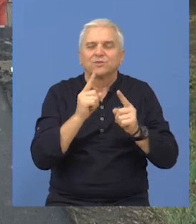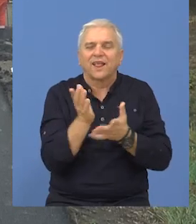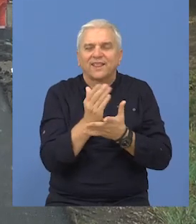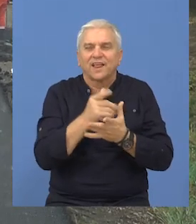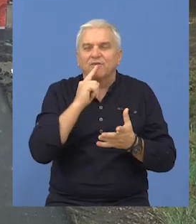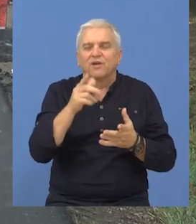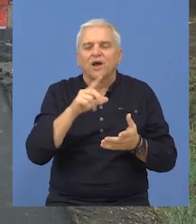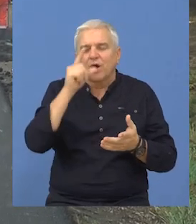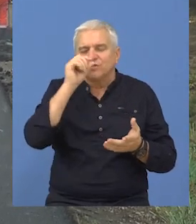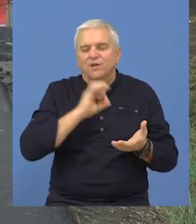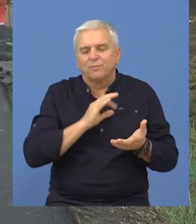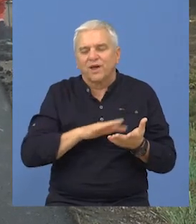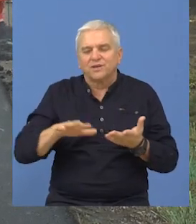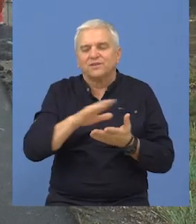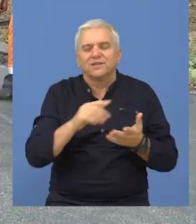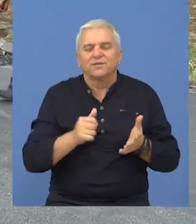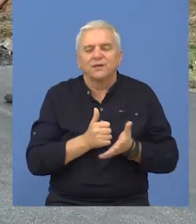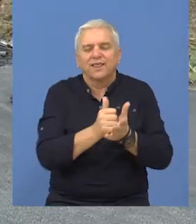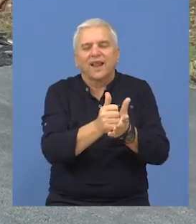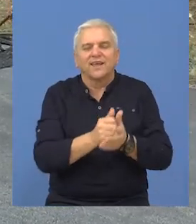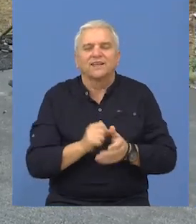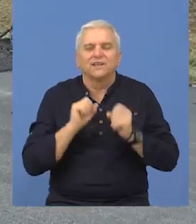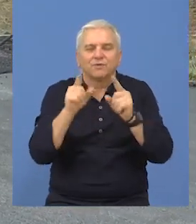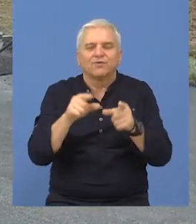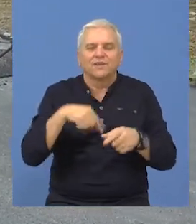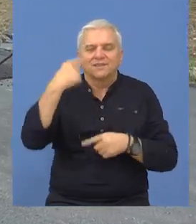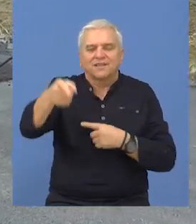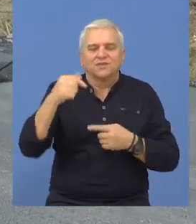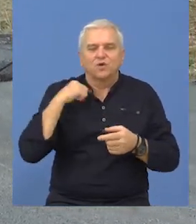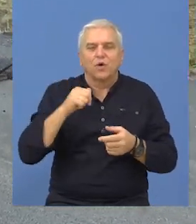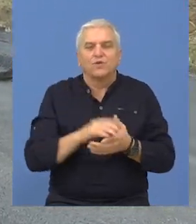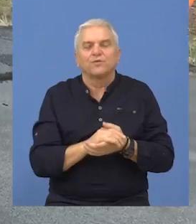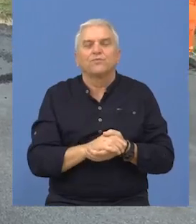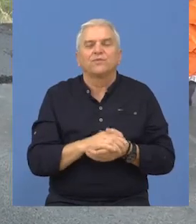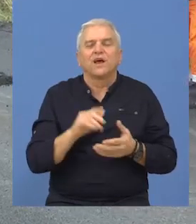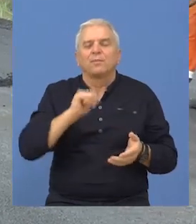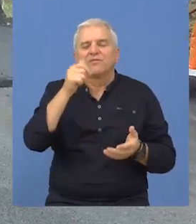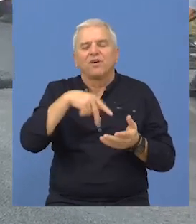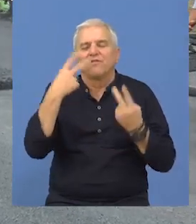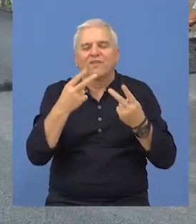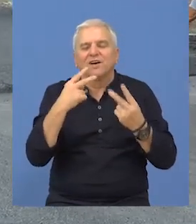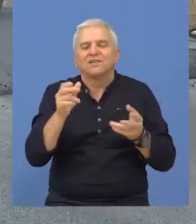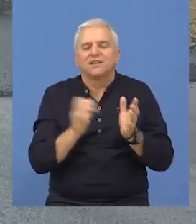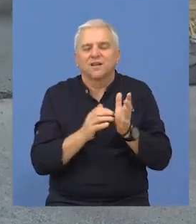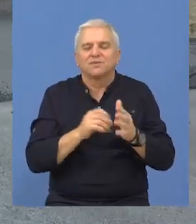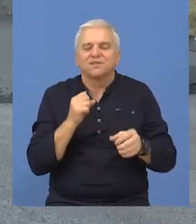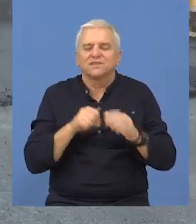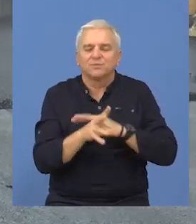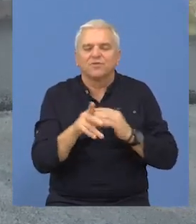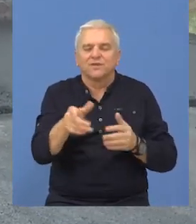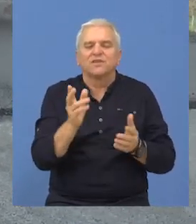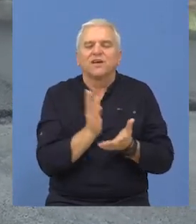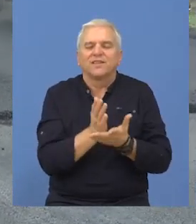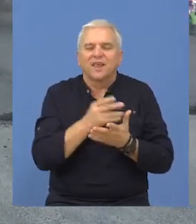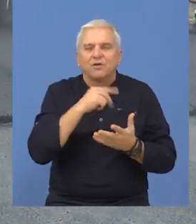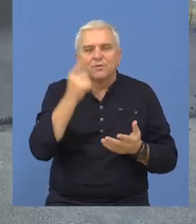saobraćajnih deonica na teritoriju opštine Bečaj i delegirali za iduću godinu kao prioritetne koje bi trebalo da se rade.